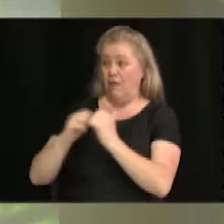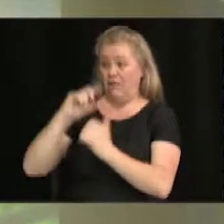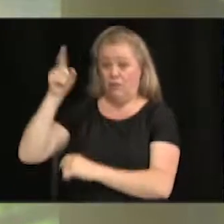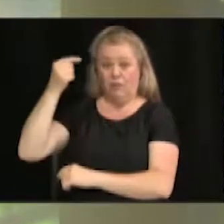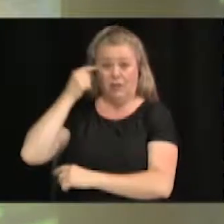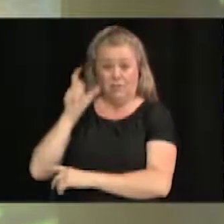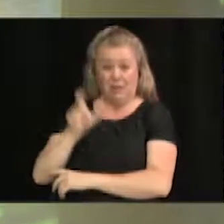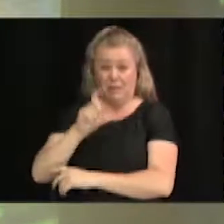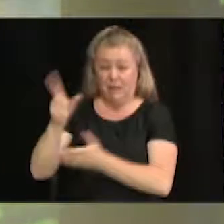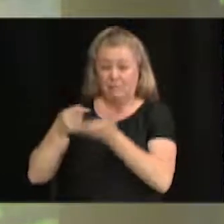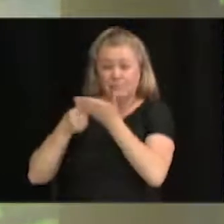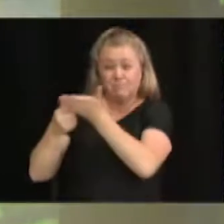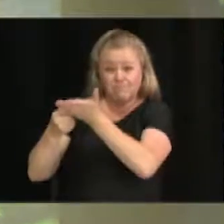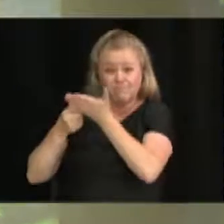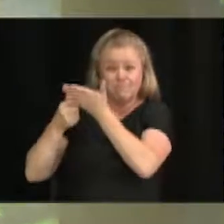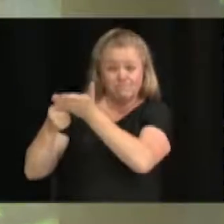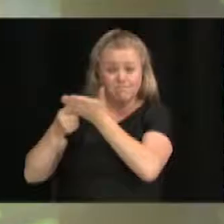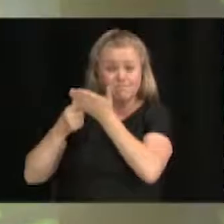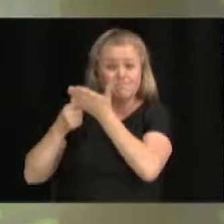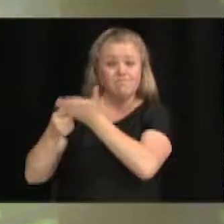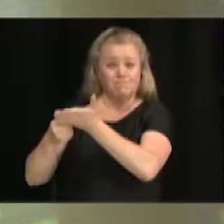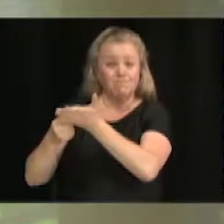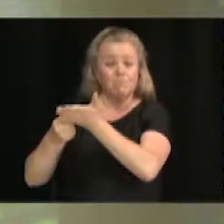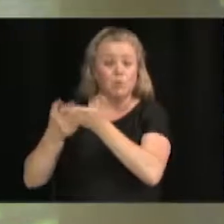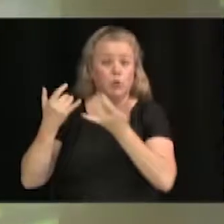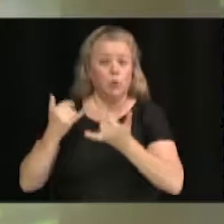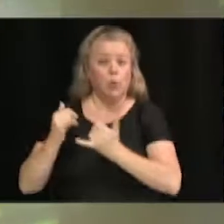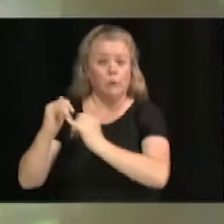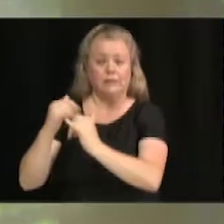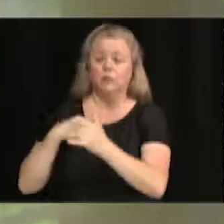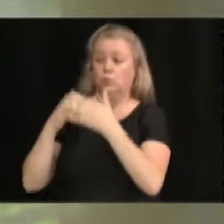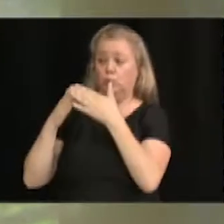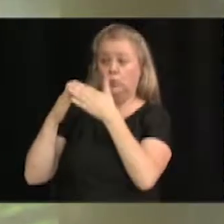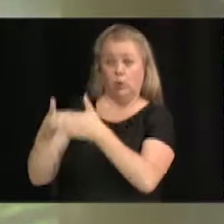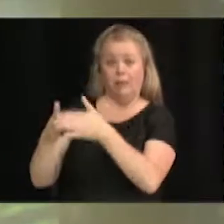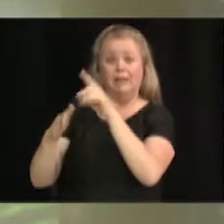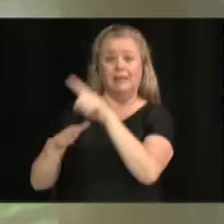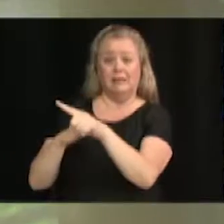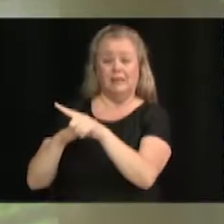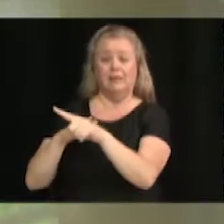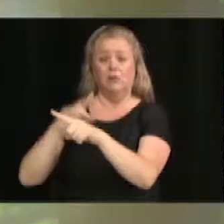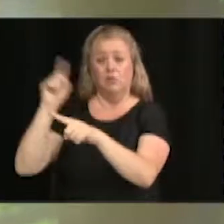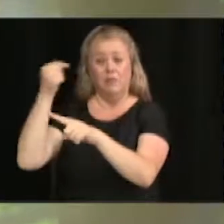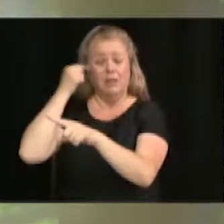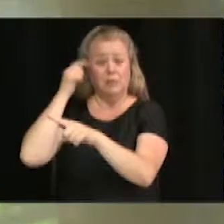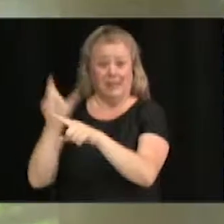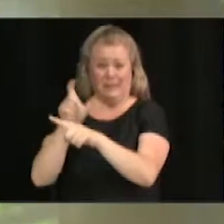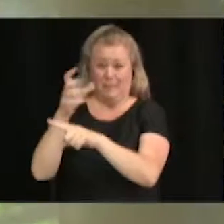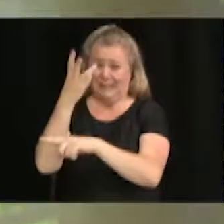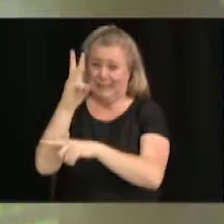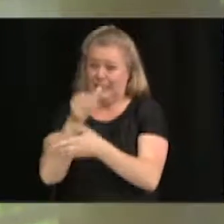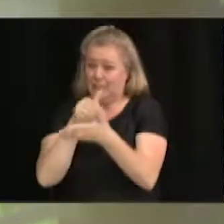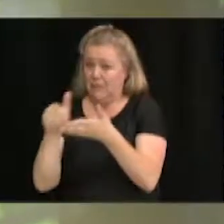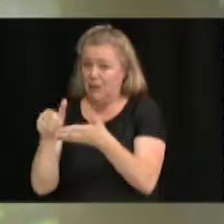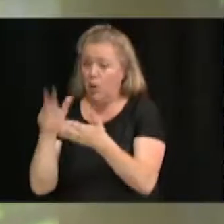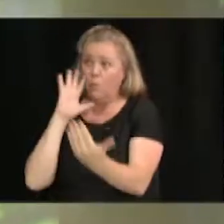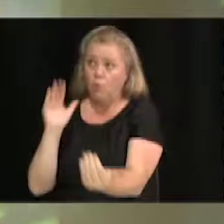mettre 8 millions de dollars. Le gouvernement du Québec, on lui demande 16 millions de dollars, le même montant qui a été